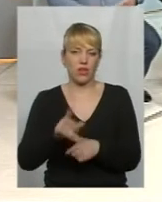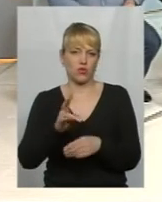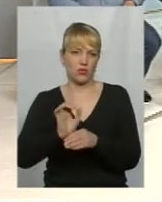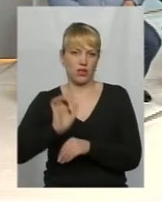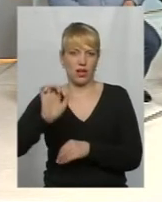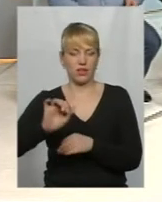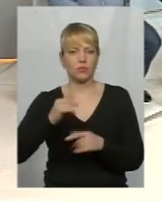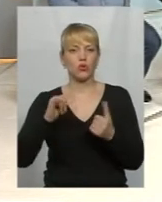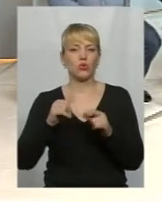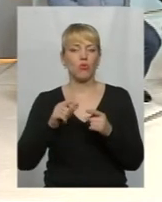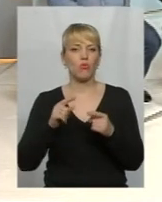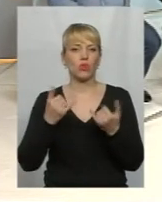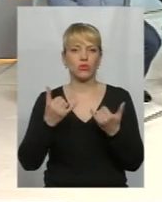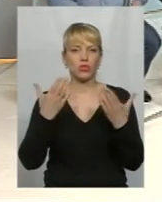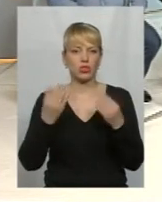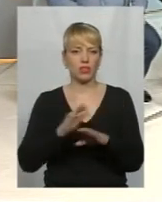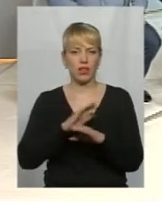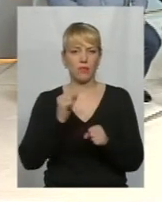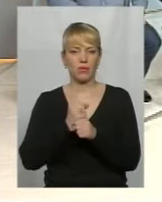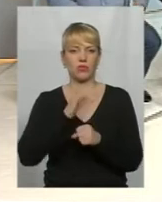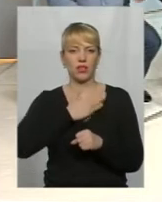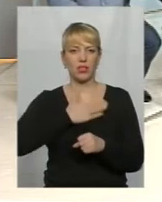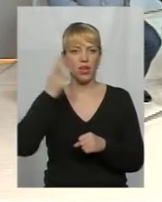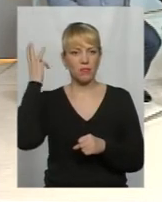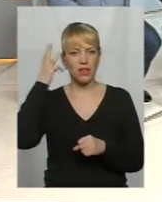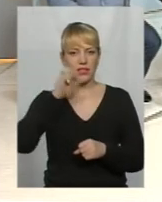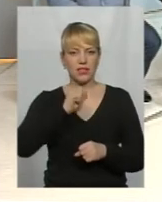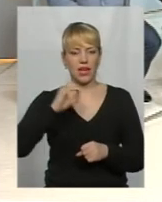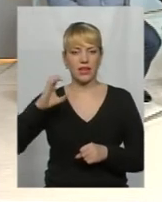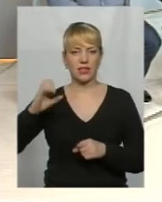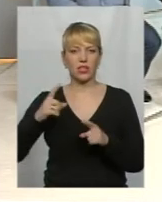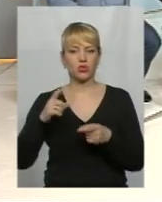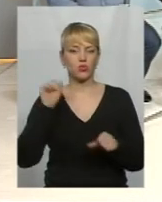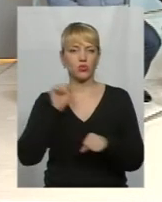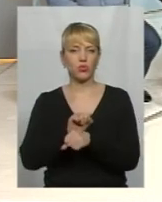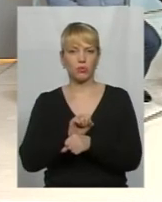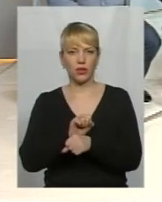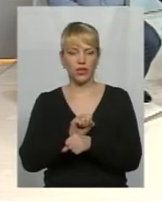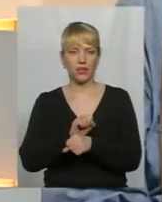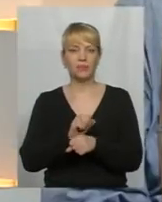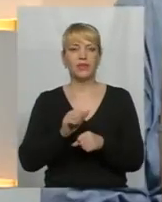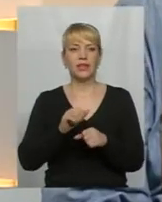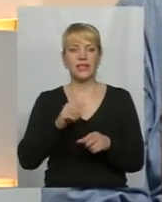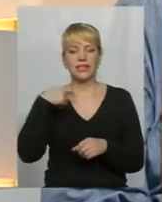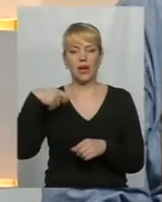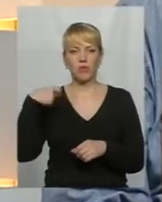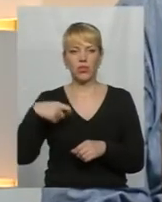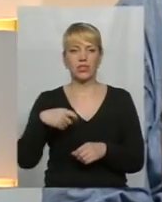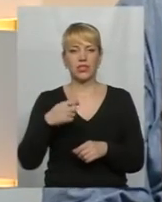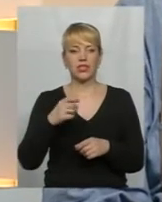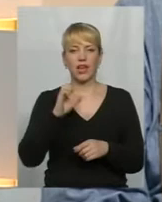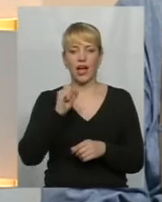сьогоднішній день не працює на повну потужність наша Хмельницька АЕС? Чому виключено, зупинено на Запоріжській АЕС один реактор?